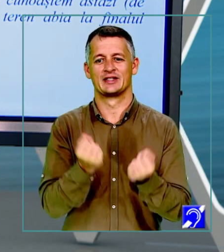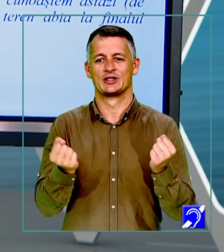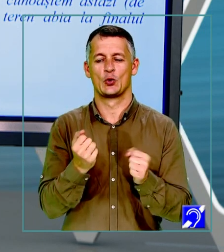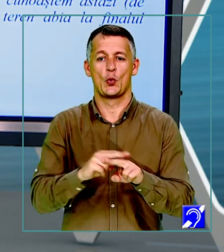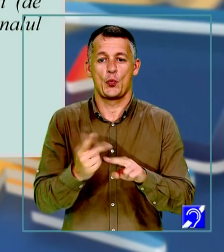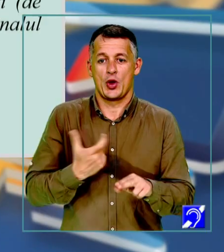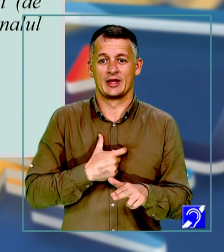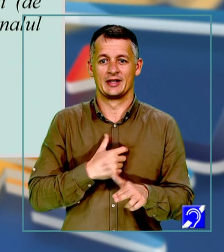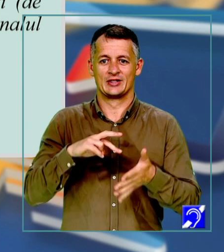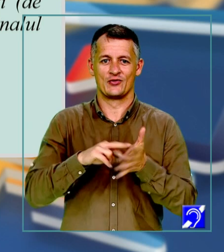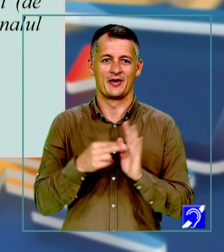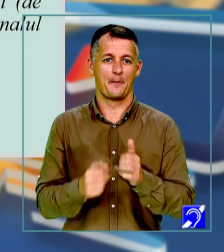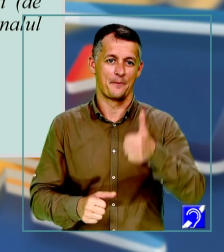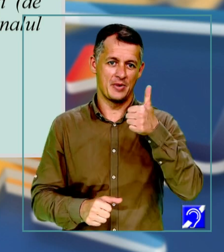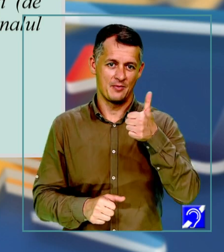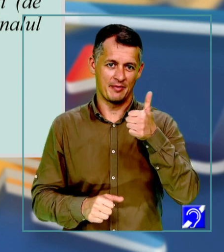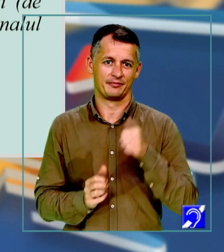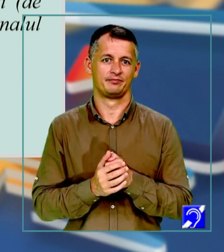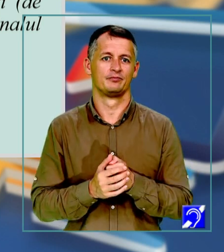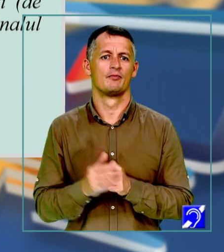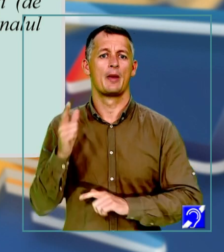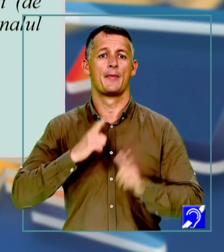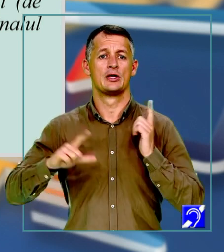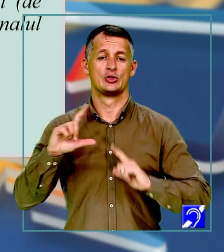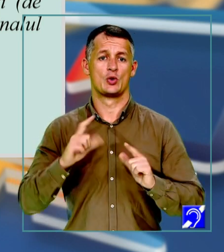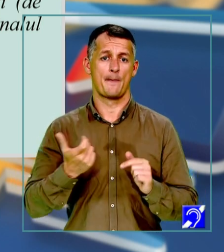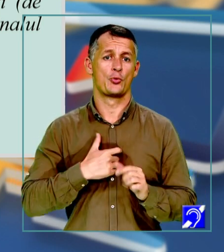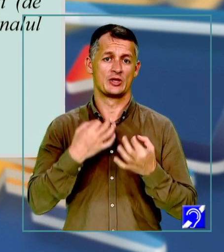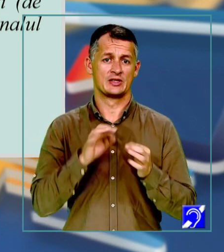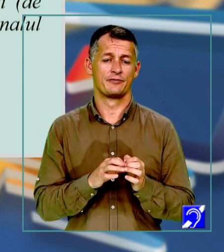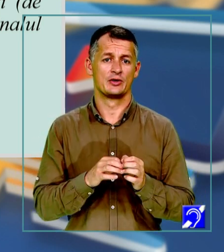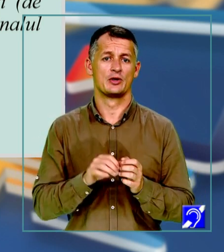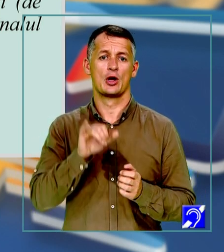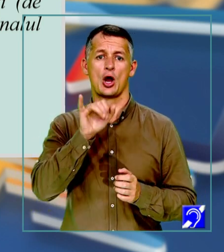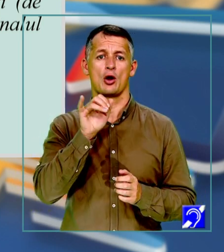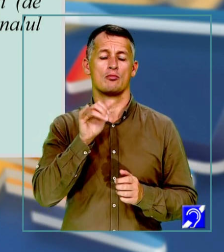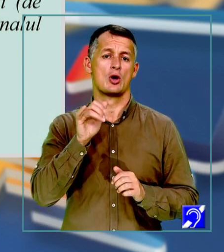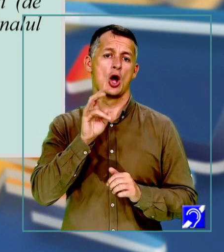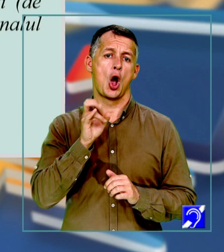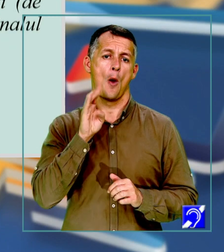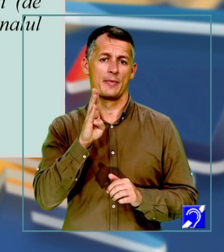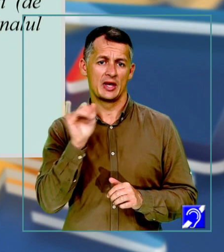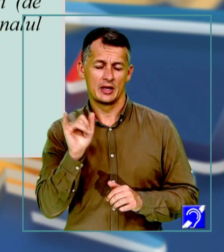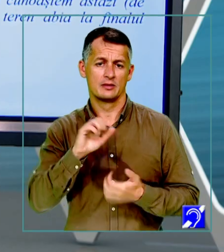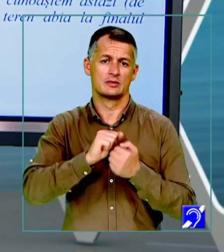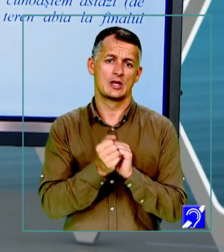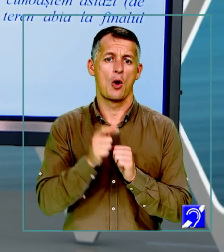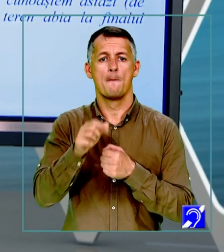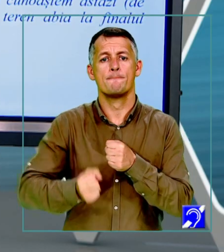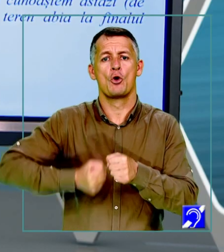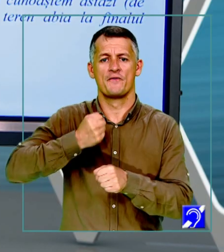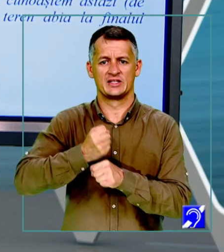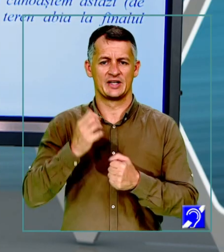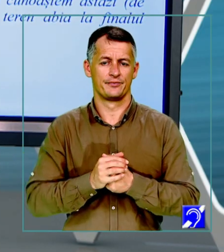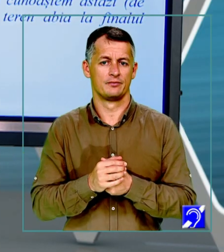rezolva. Prima afirmație. Pasiunea poate fi un hobby sau o profesie. Ca să